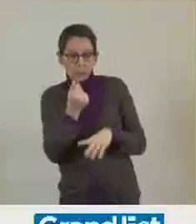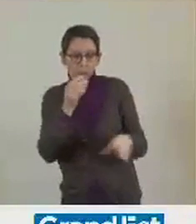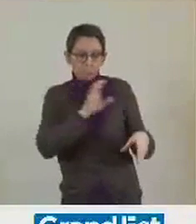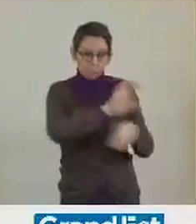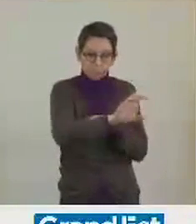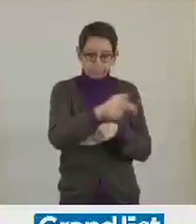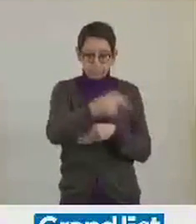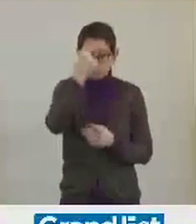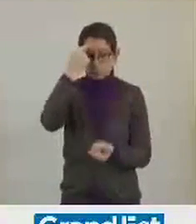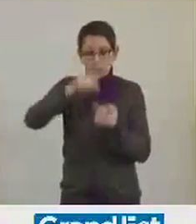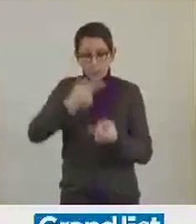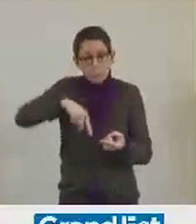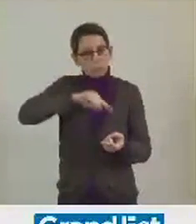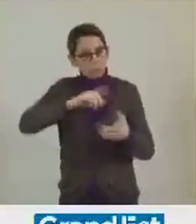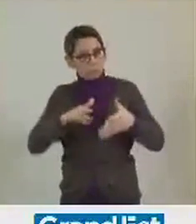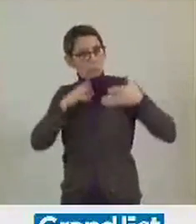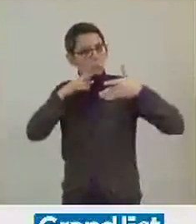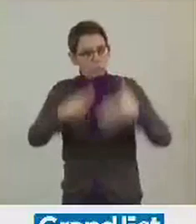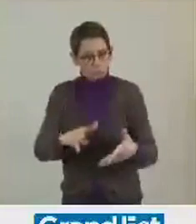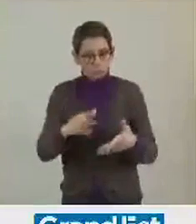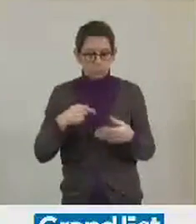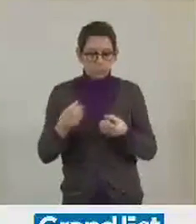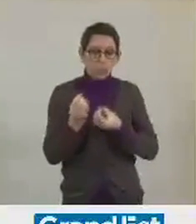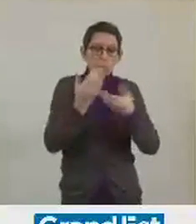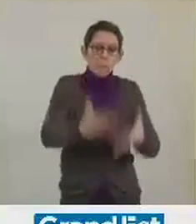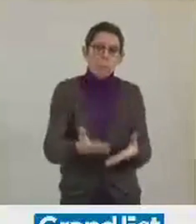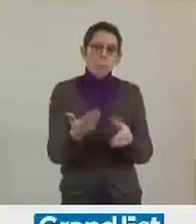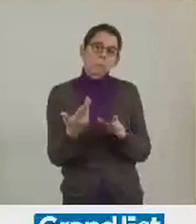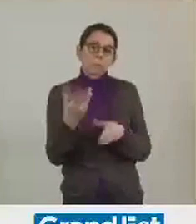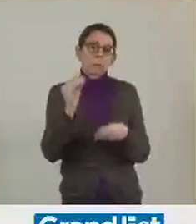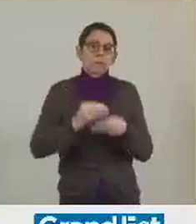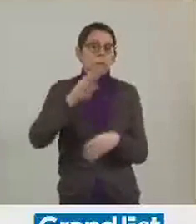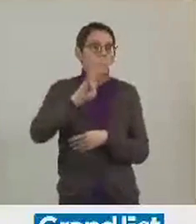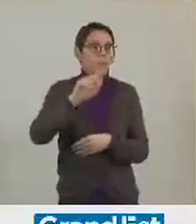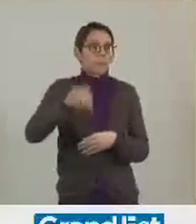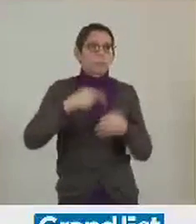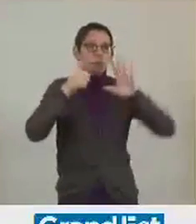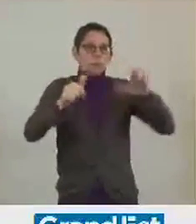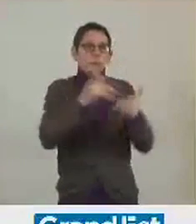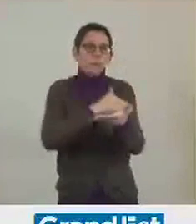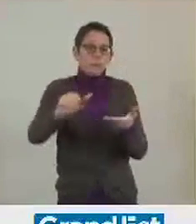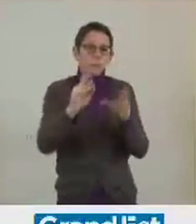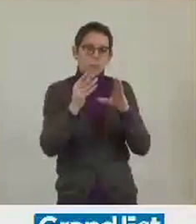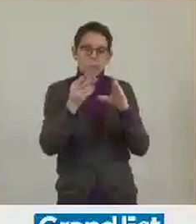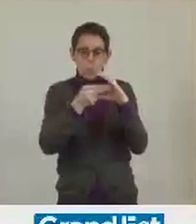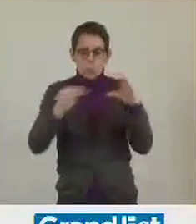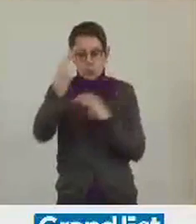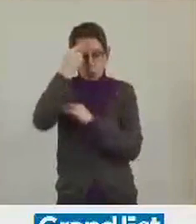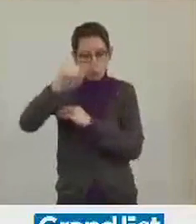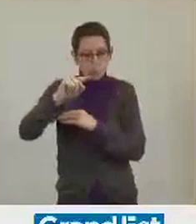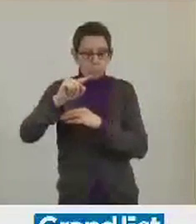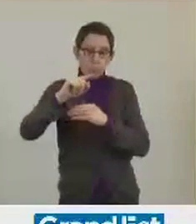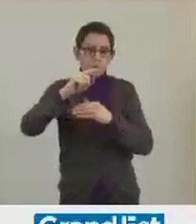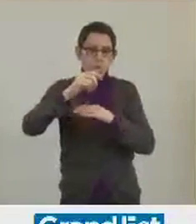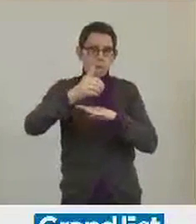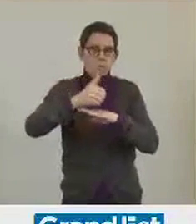sur ce sujet à l'initiative et nous vous proposons de voter pour un montant total de 4,6 millions d'euros la mise en place d'un fonds régional de coopération pour